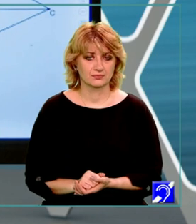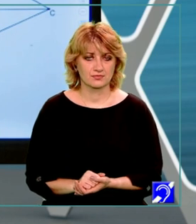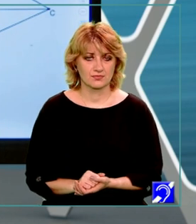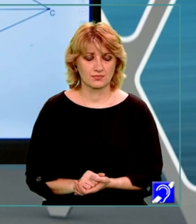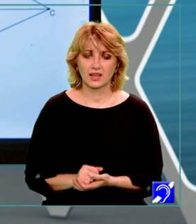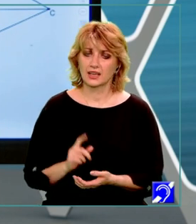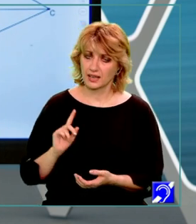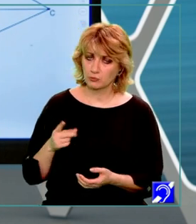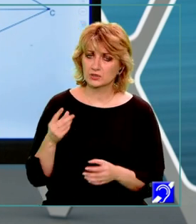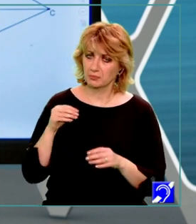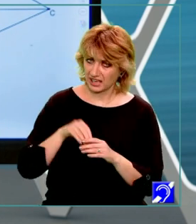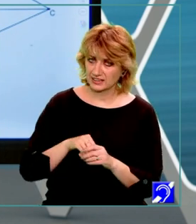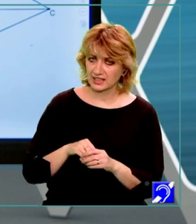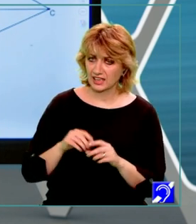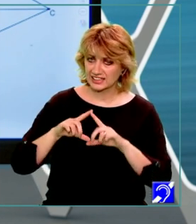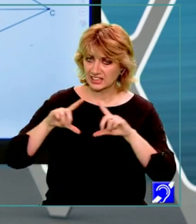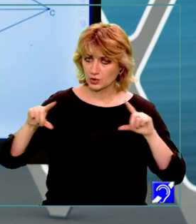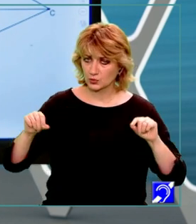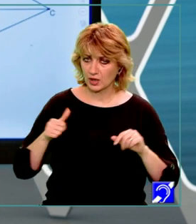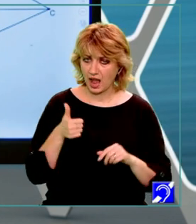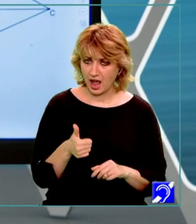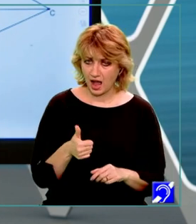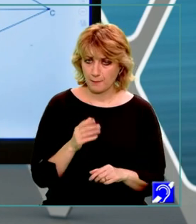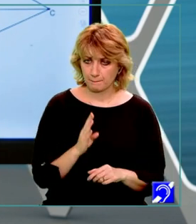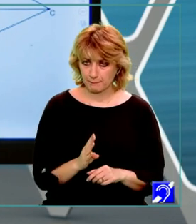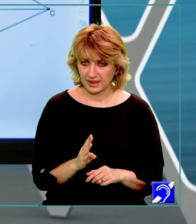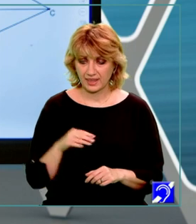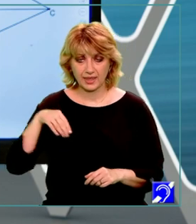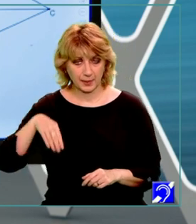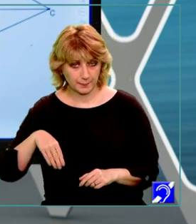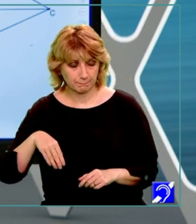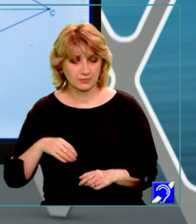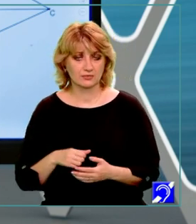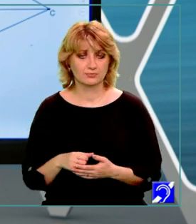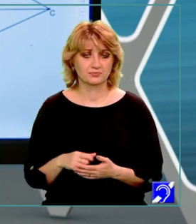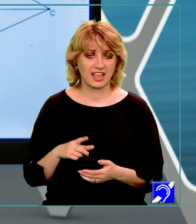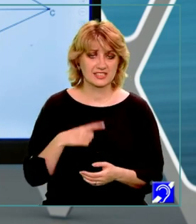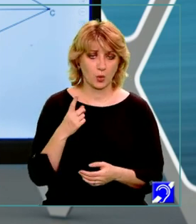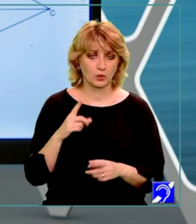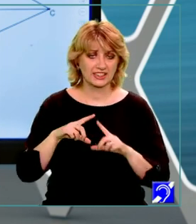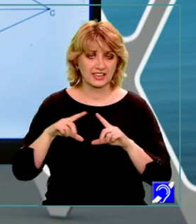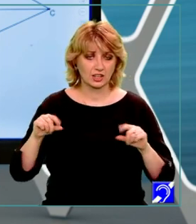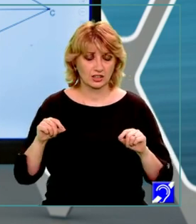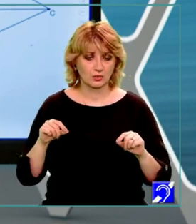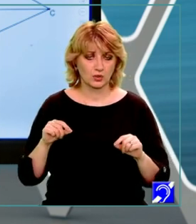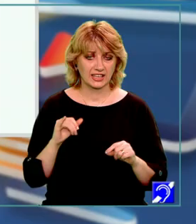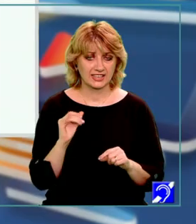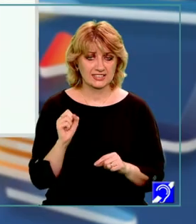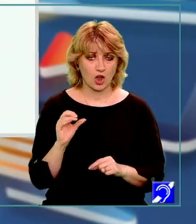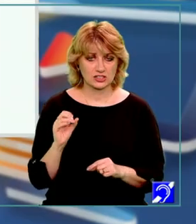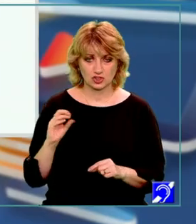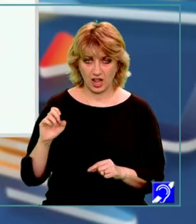Ne putem încadra acum în triunghiul ABM, care este un triunghi isoscel.